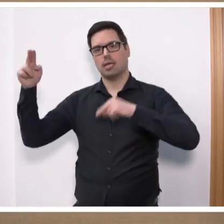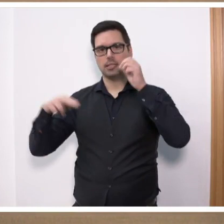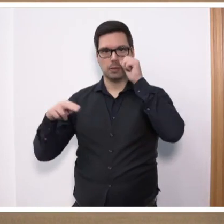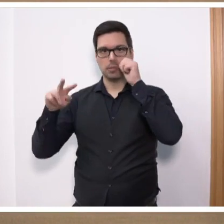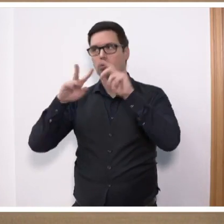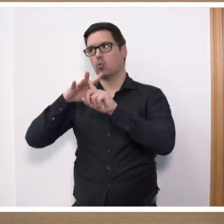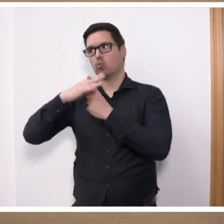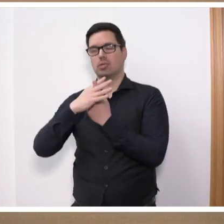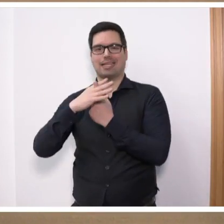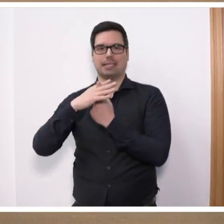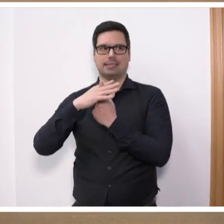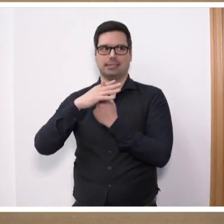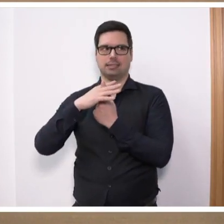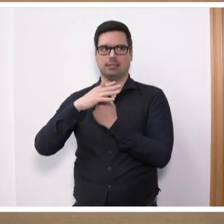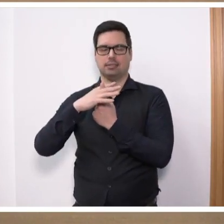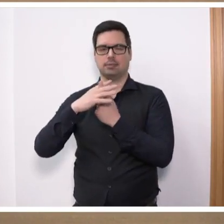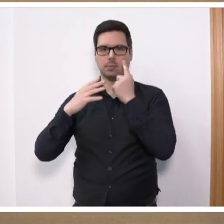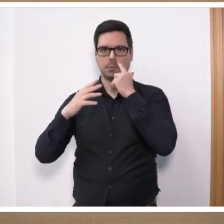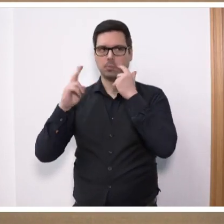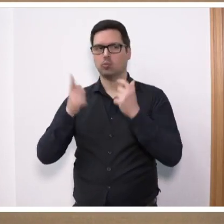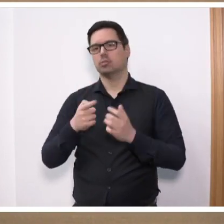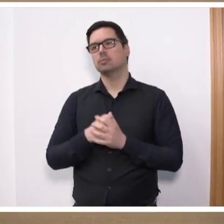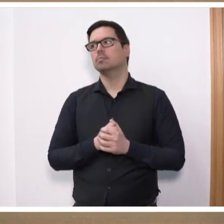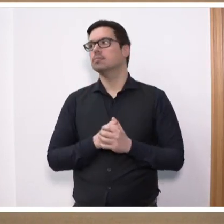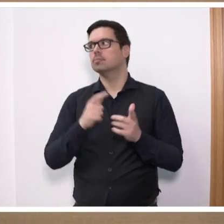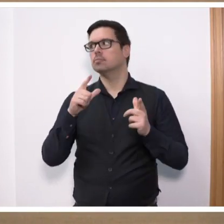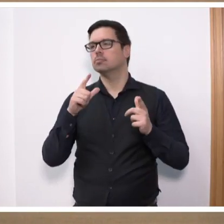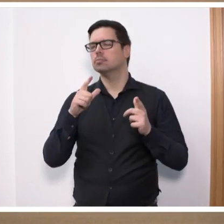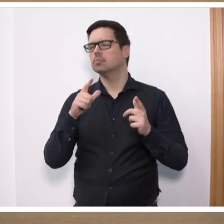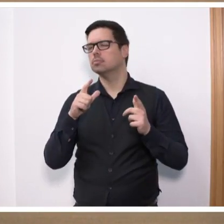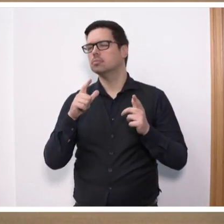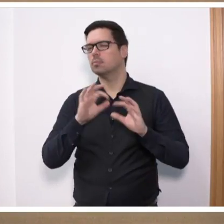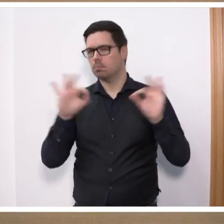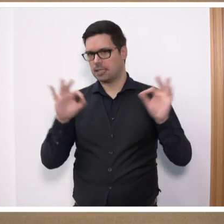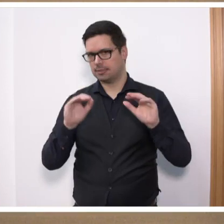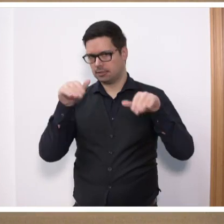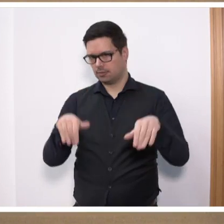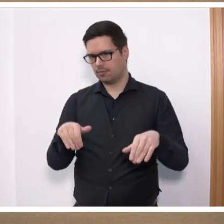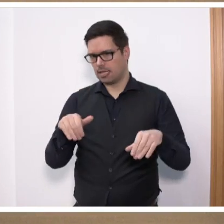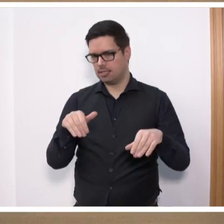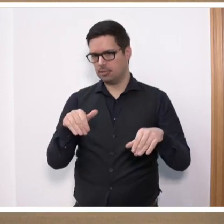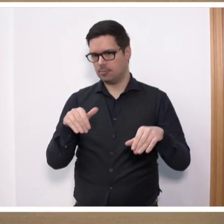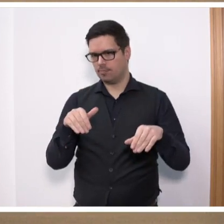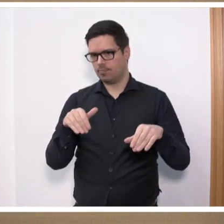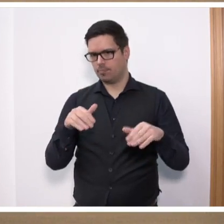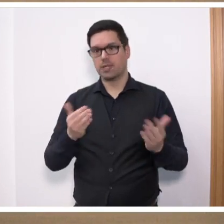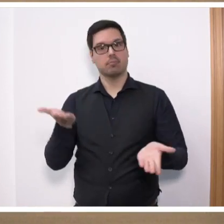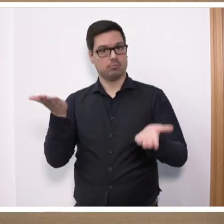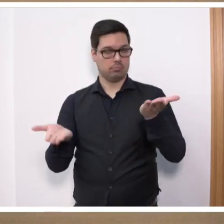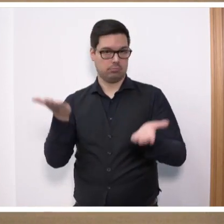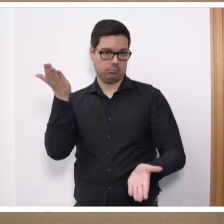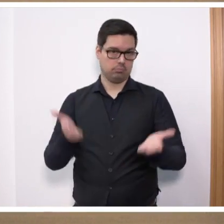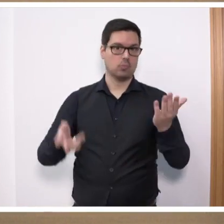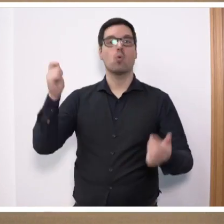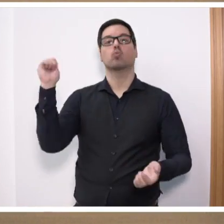Kontext für juristische Würdigung heranziehen. So ergeben sich dann auch im Idealfall juristisch ausbalancierte Urteile, welche